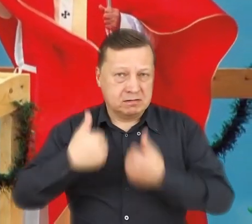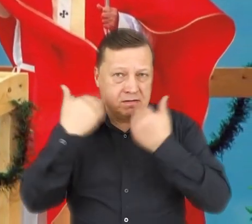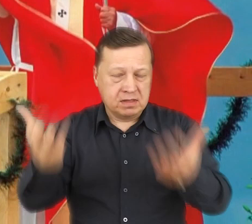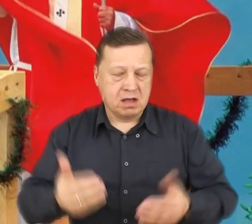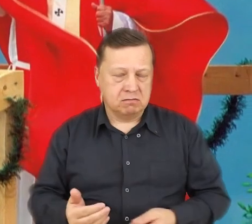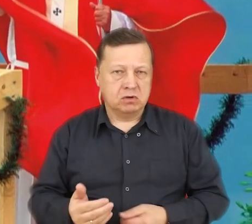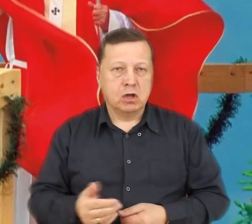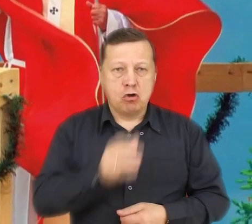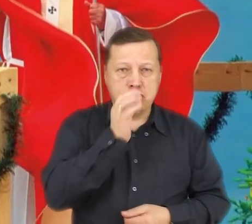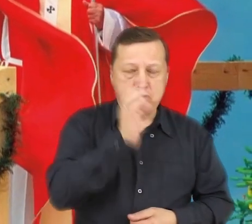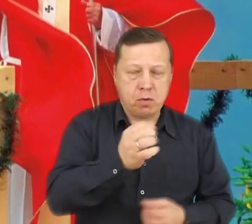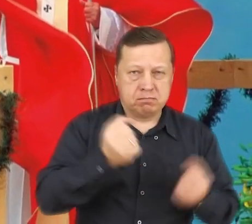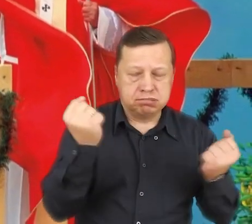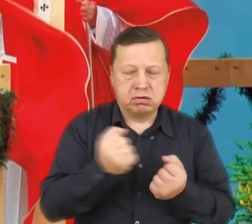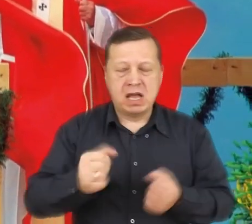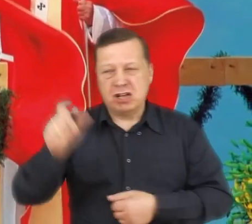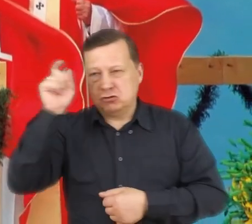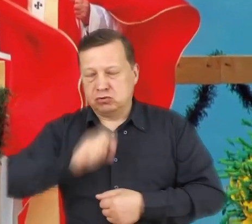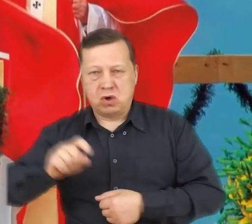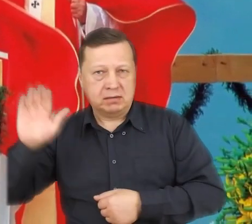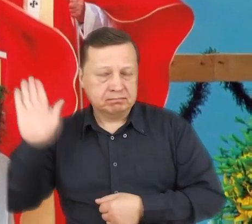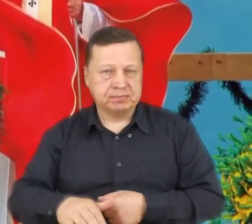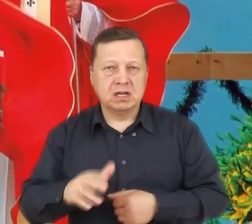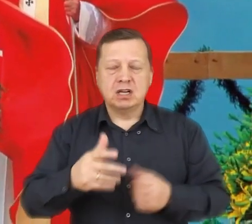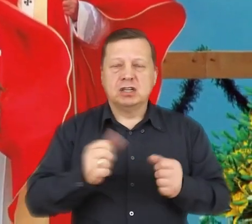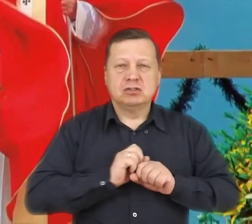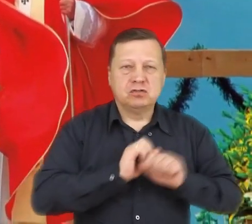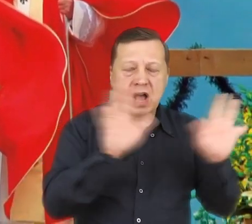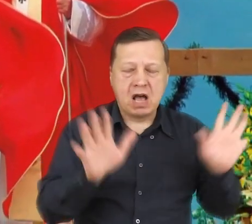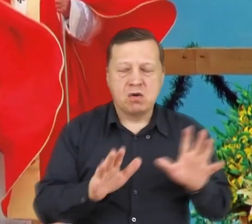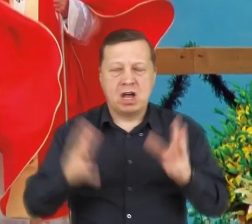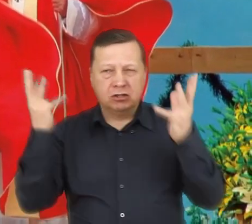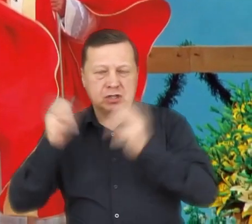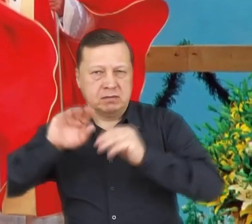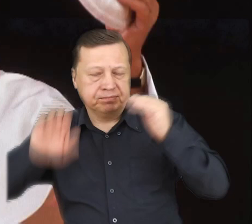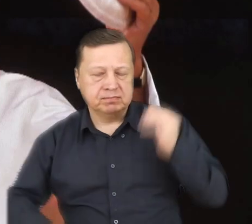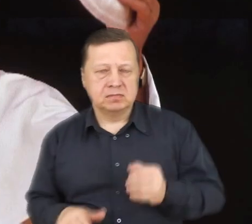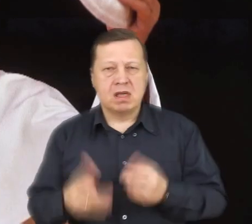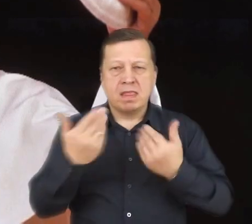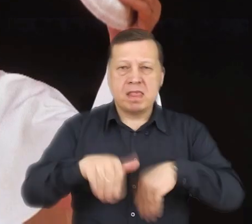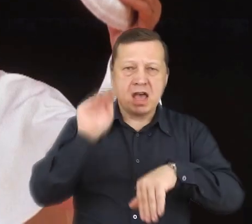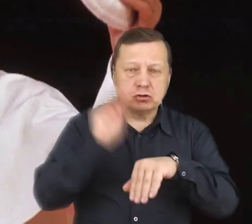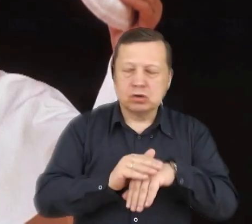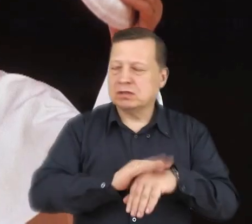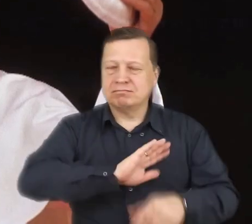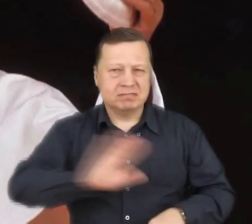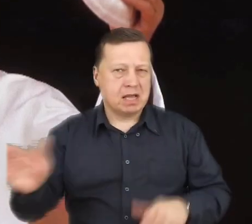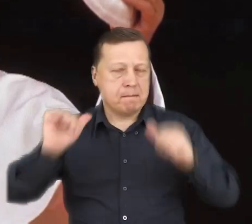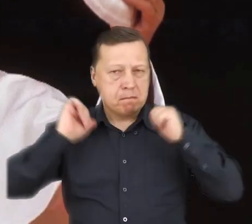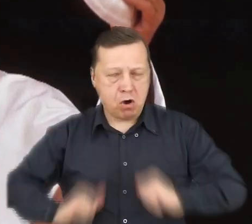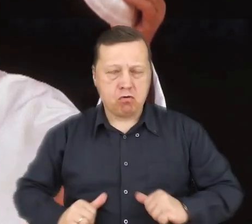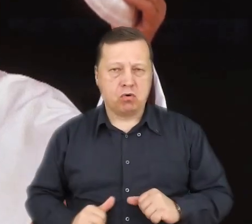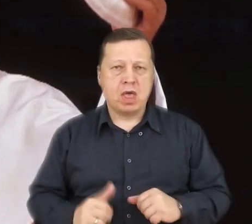na zwycięstwo dobra nad złem, światła nad ciemnością, pokoju nad podziałami i niezgodą,